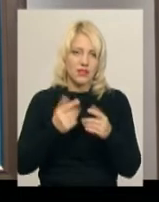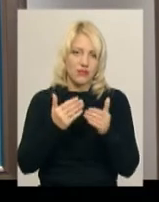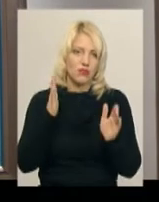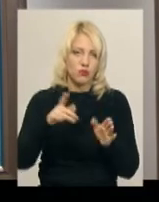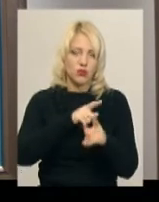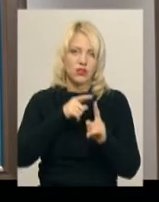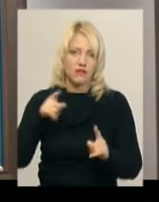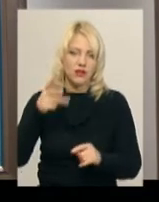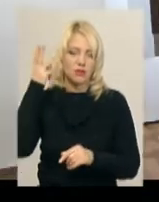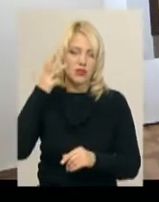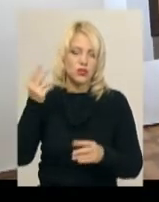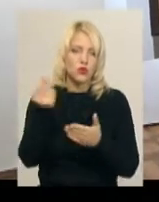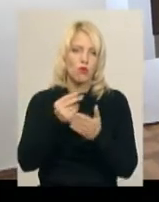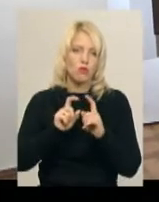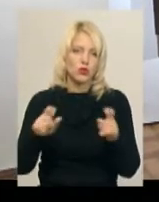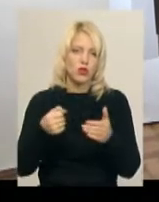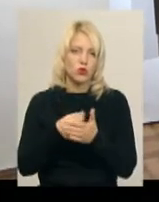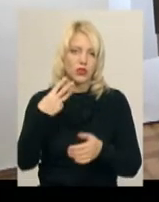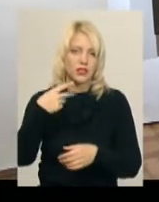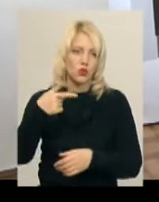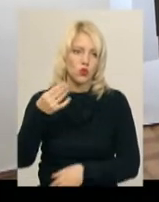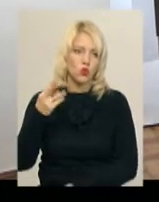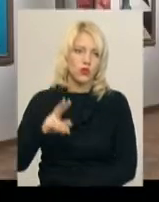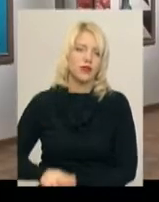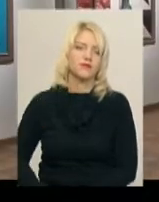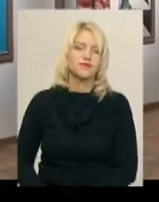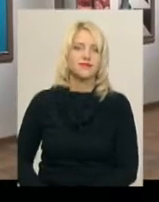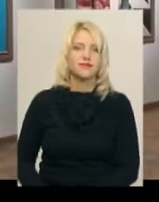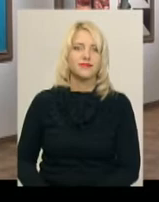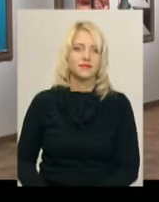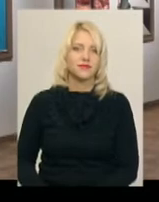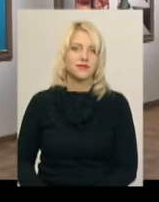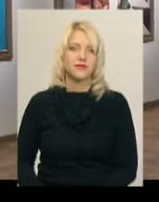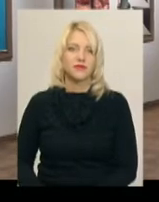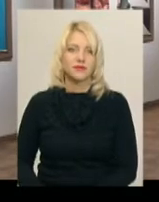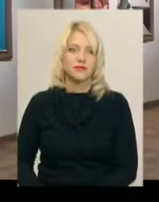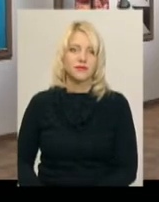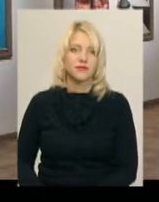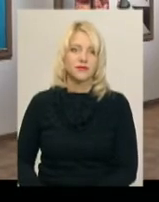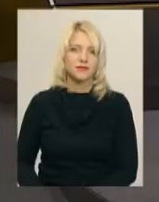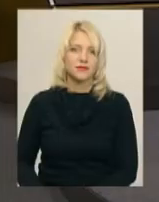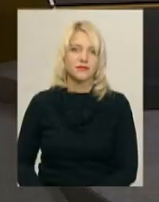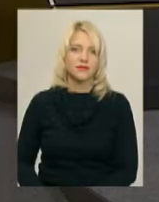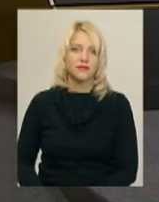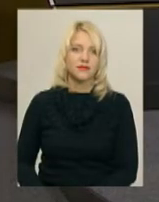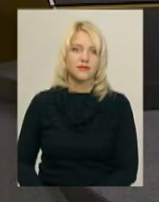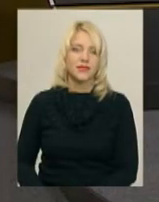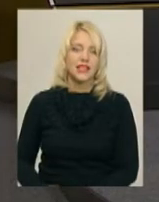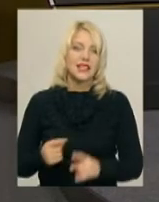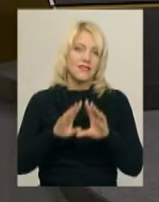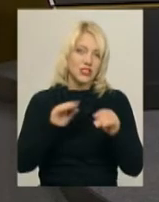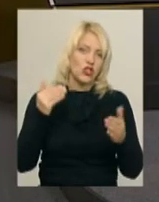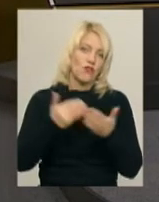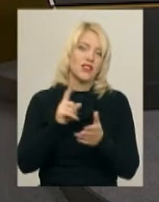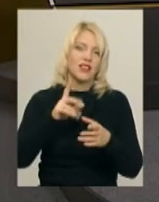Хмельницькому обласному художньому музеї до 30 грудня. Тетяна Ворожцова, Юрій Чорганінь. Новини Поділляць. Це всі